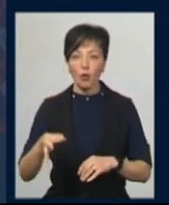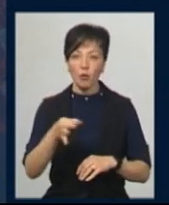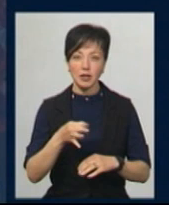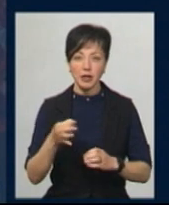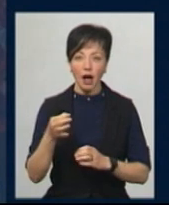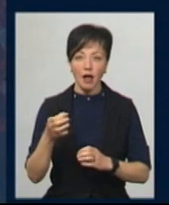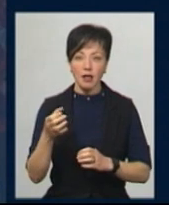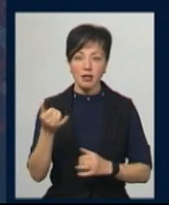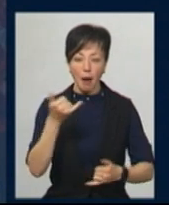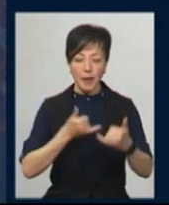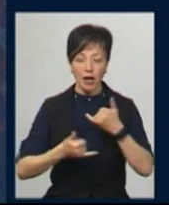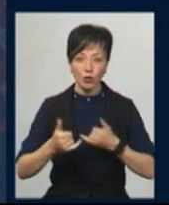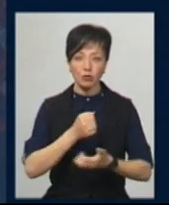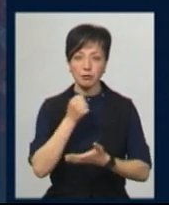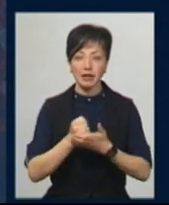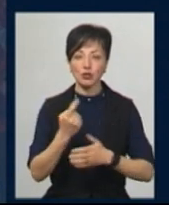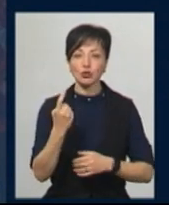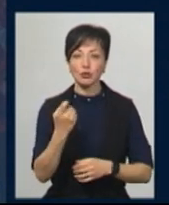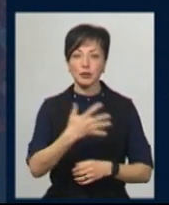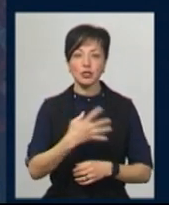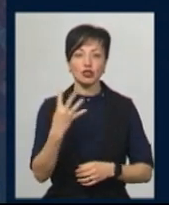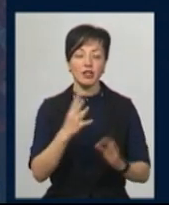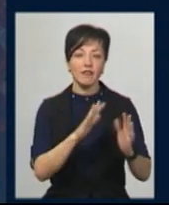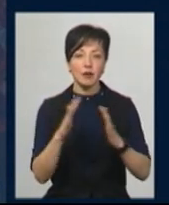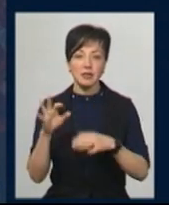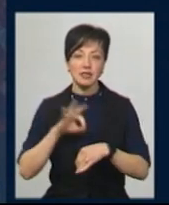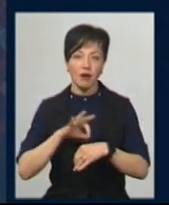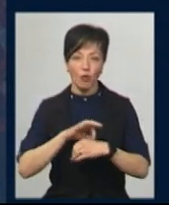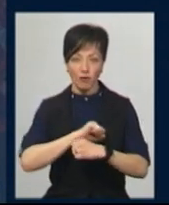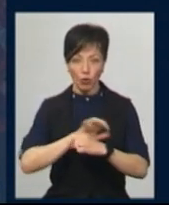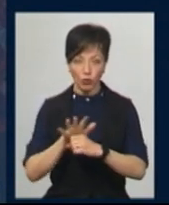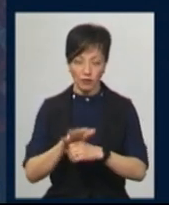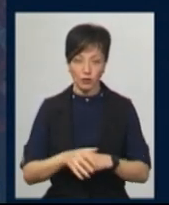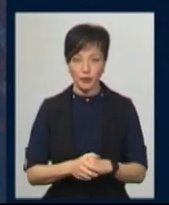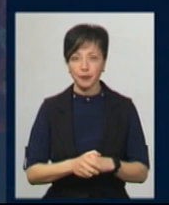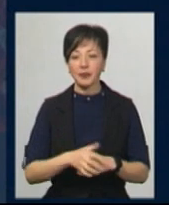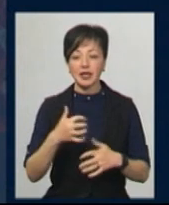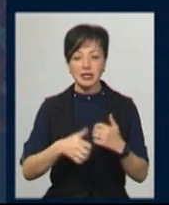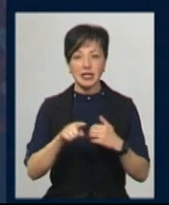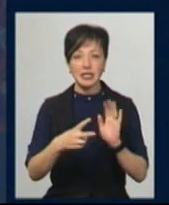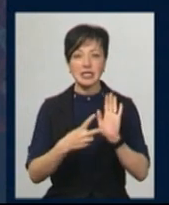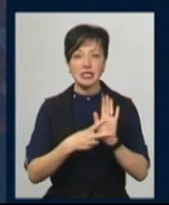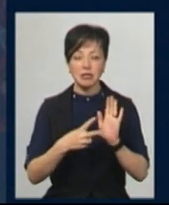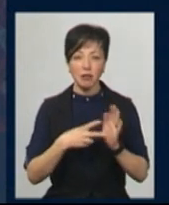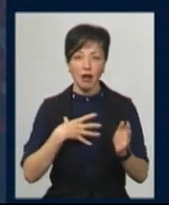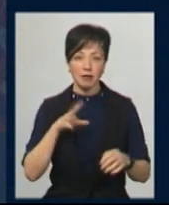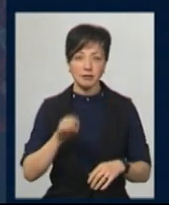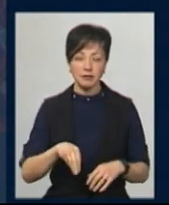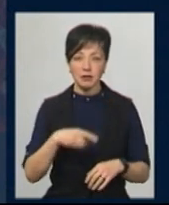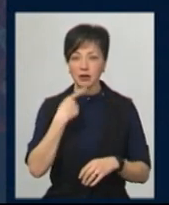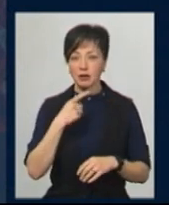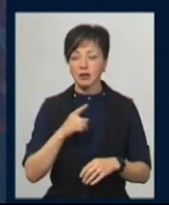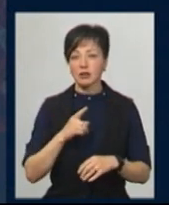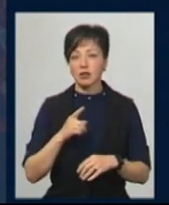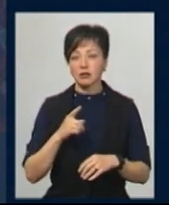лабораторно підтверджено 154 випадки захворювання на COVID-19, серед них – сім летальних. Додає